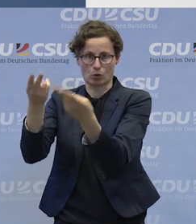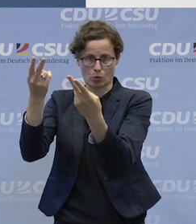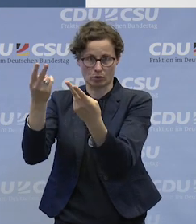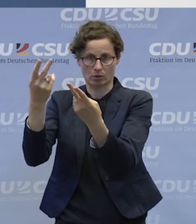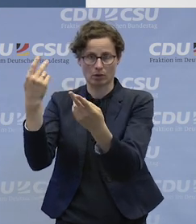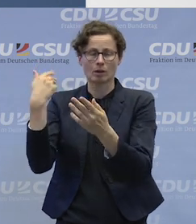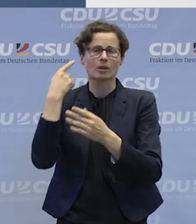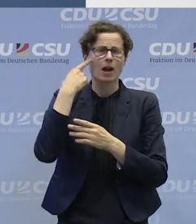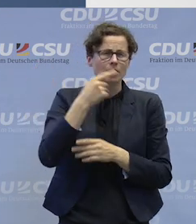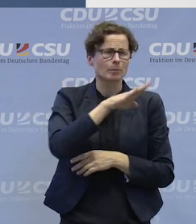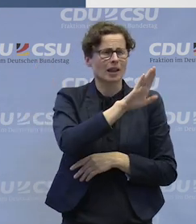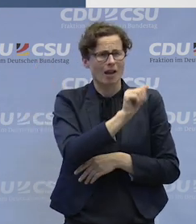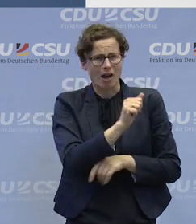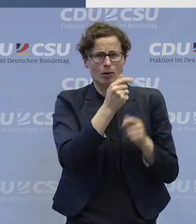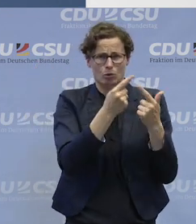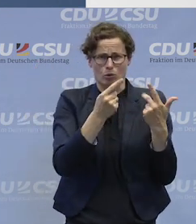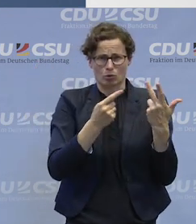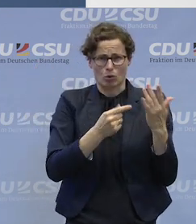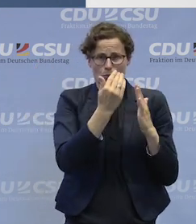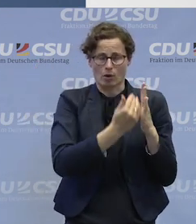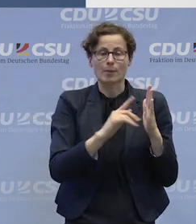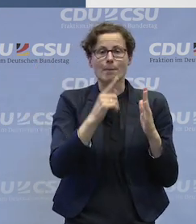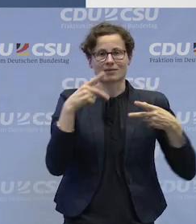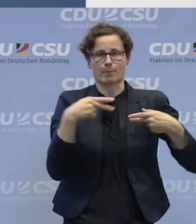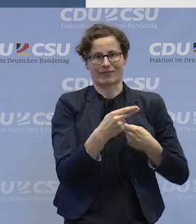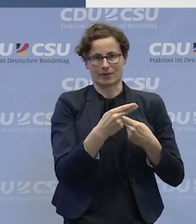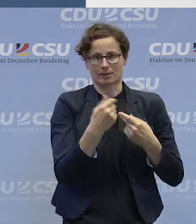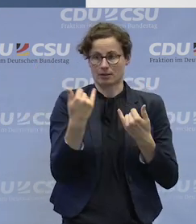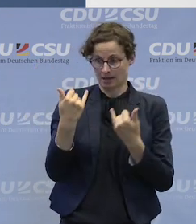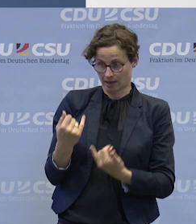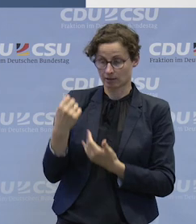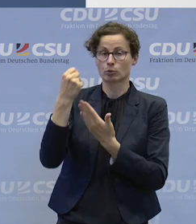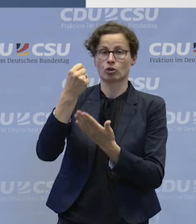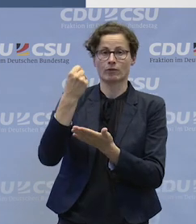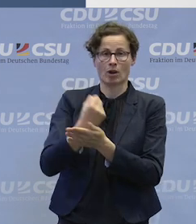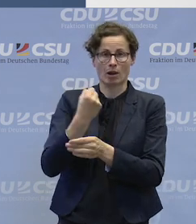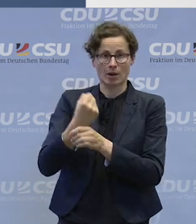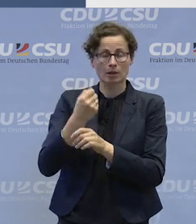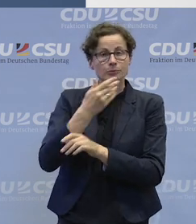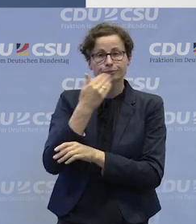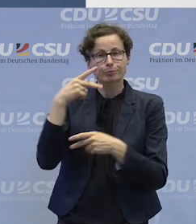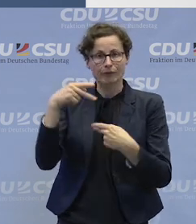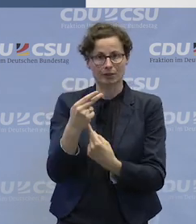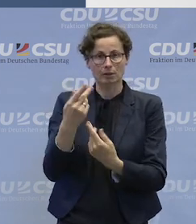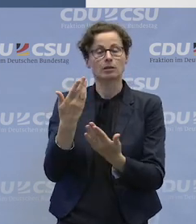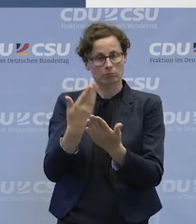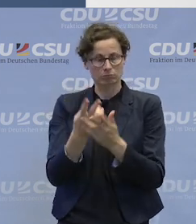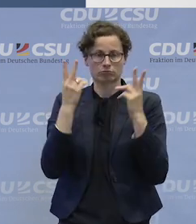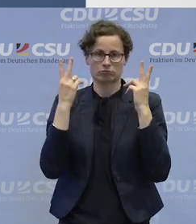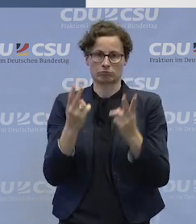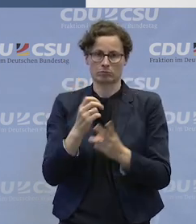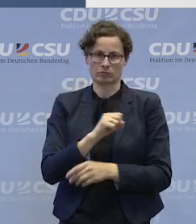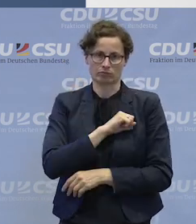die zahlreichen Programme, die es in der ganzen Republik gab, nicht möglich war. Und das sehe ich als wichtigen Fortschritt.